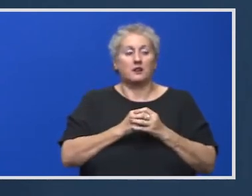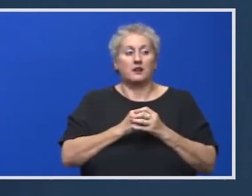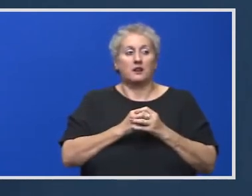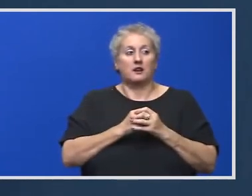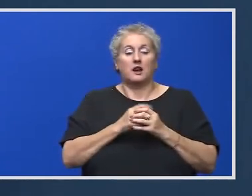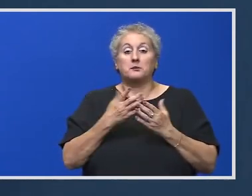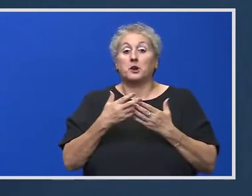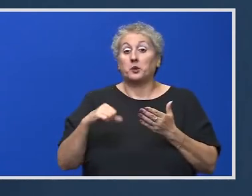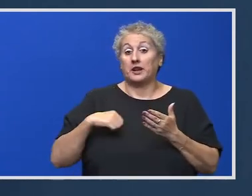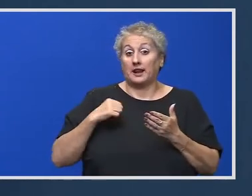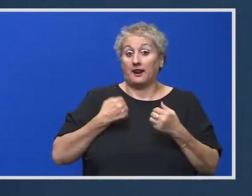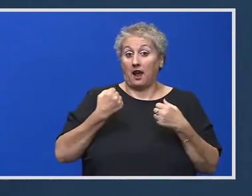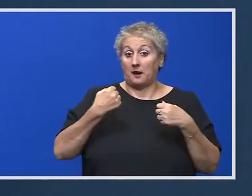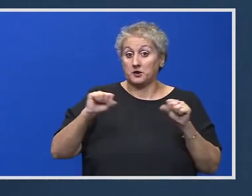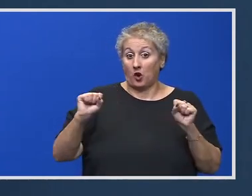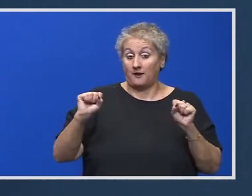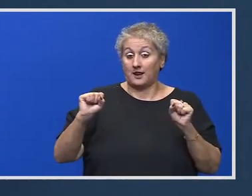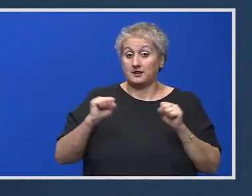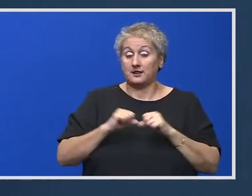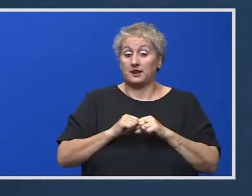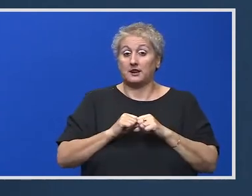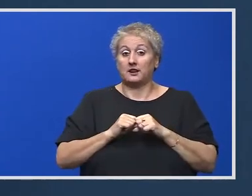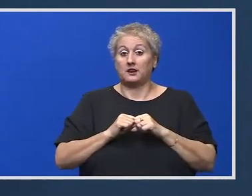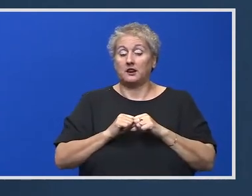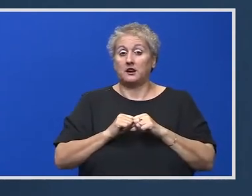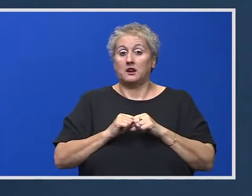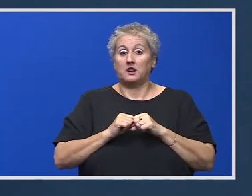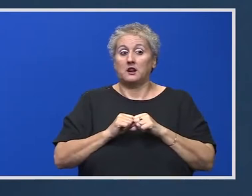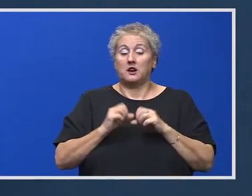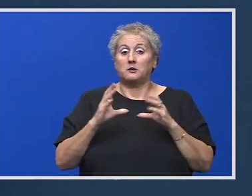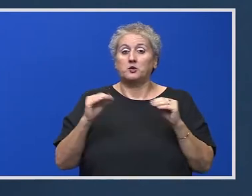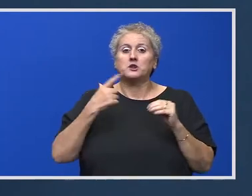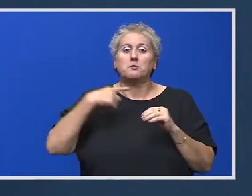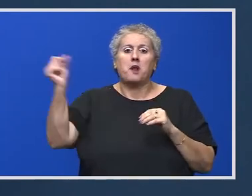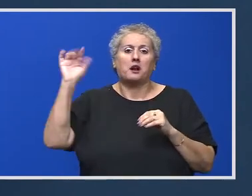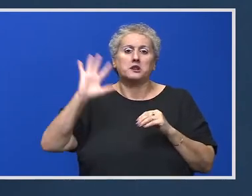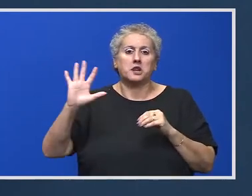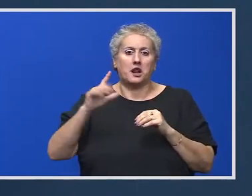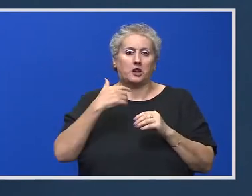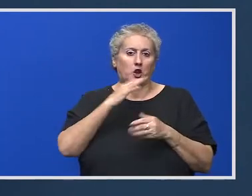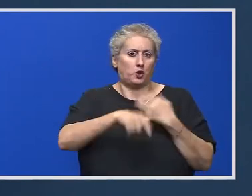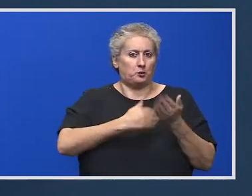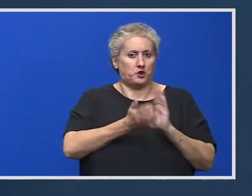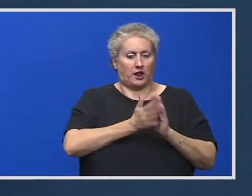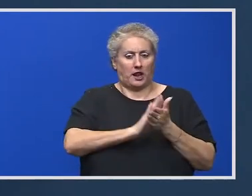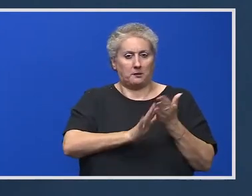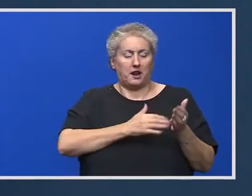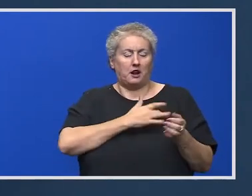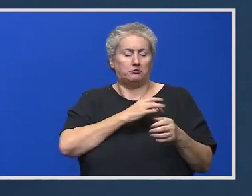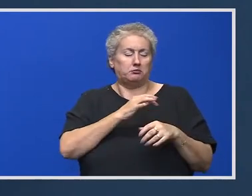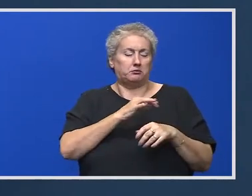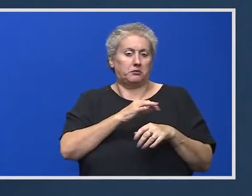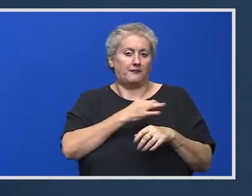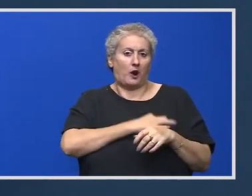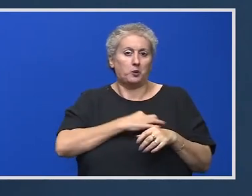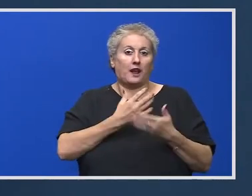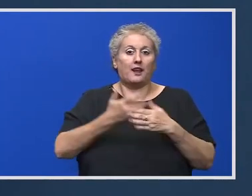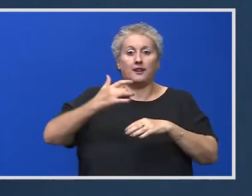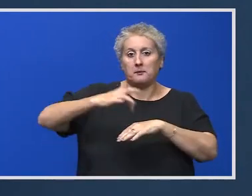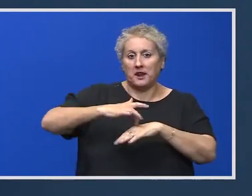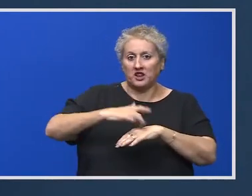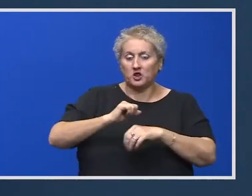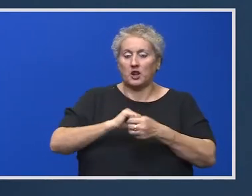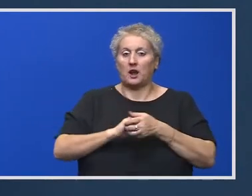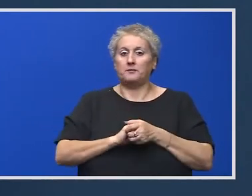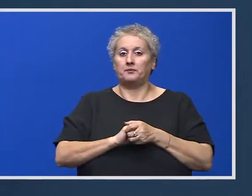pentru tinerii absolvenții a UMF-ei, mulți pleacă în străinătate după ce termină facultatea de medicină. Și avem un deficit